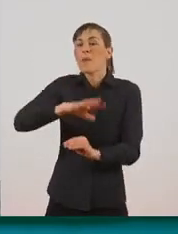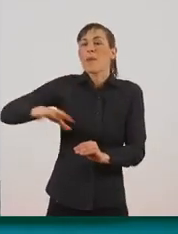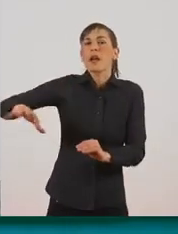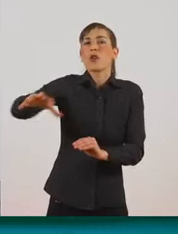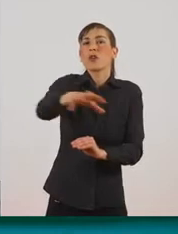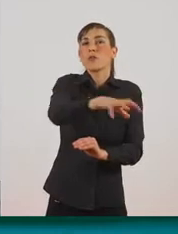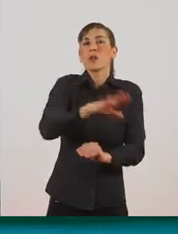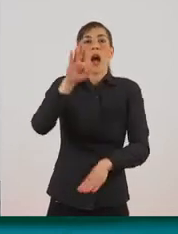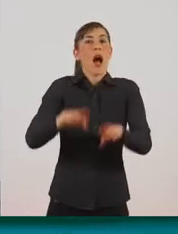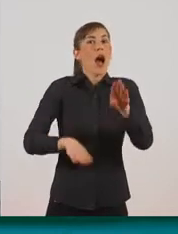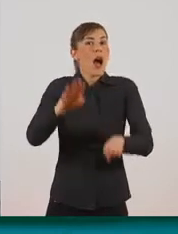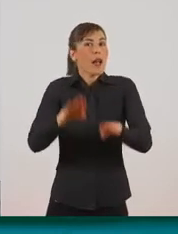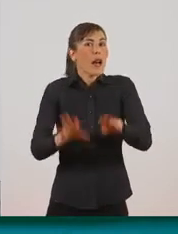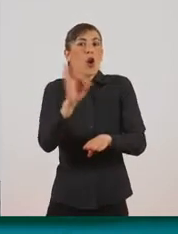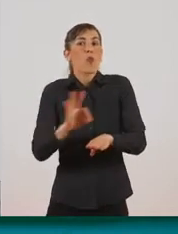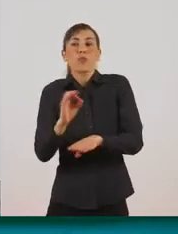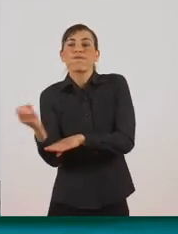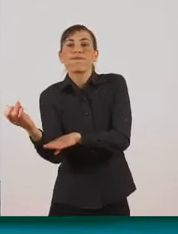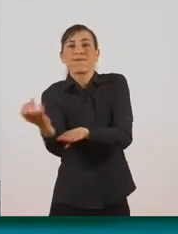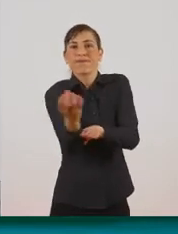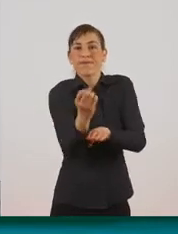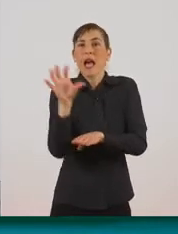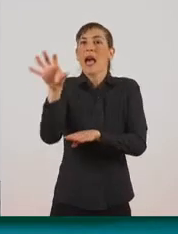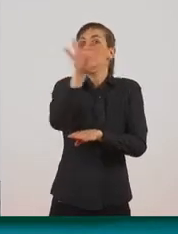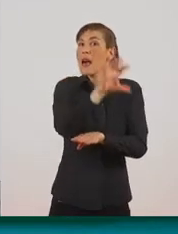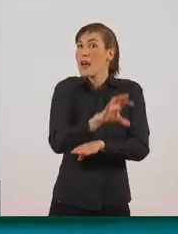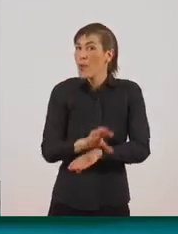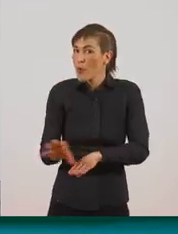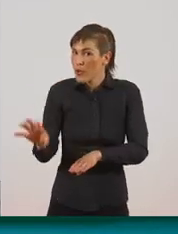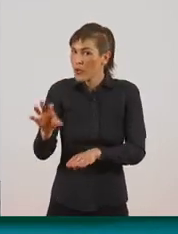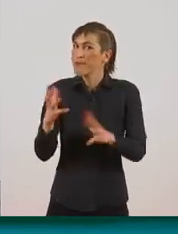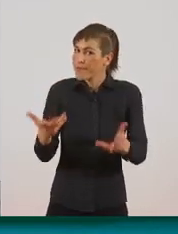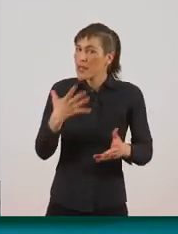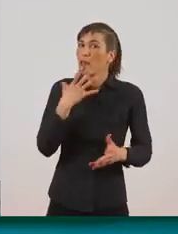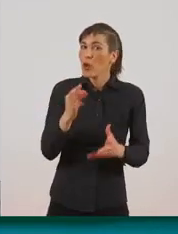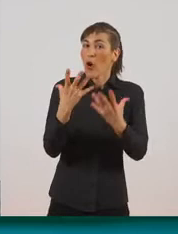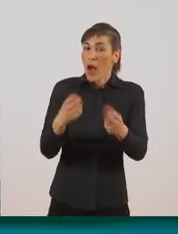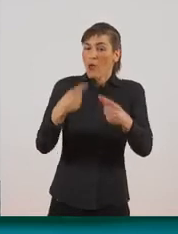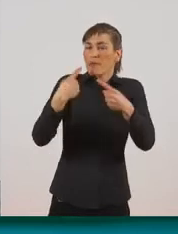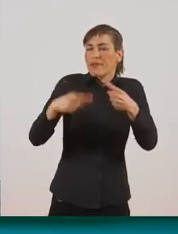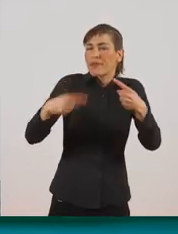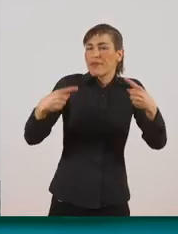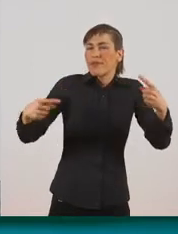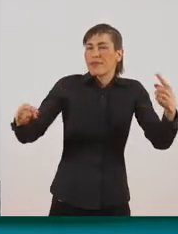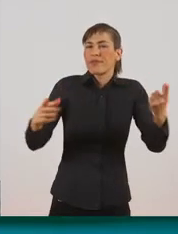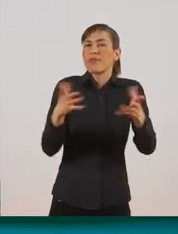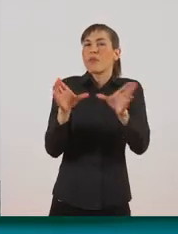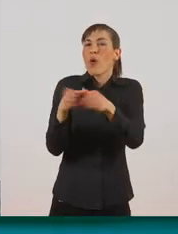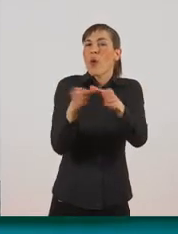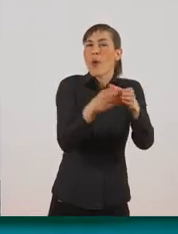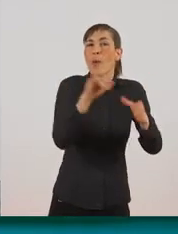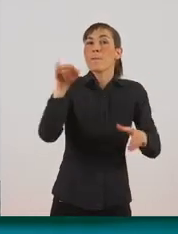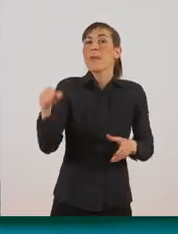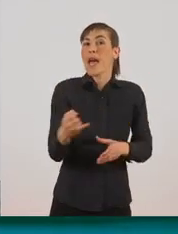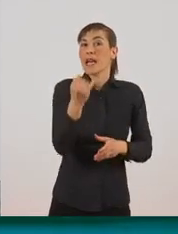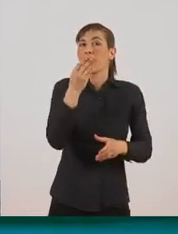εκεί. Έτσι το μέλι που παράγει οι μέλισσες έχει το ιδιαίτερο άρωμα των λουδιών από τα οποία